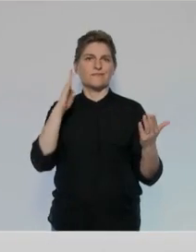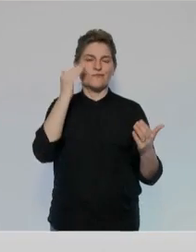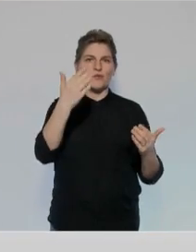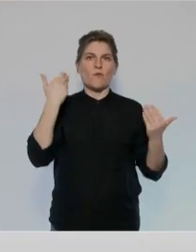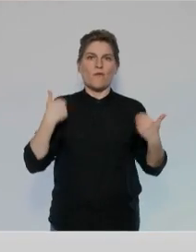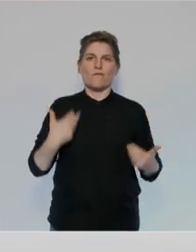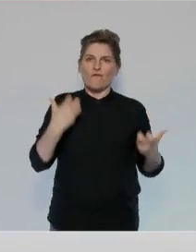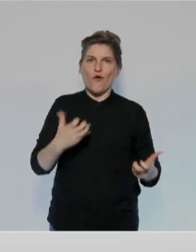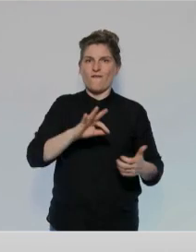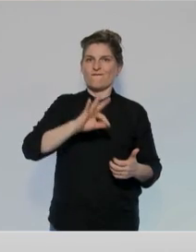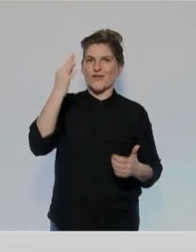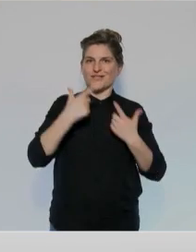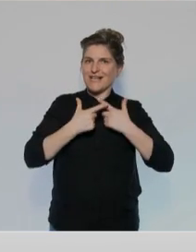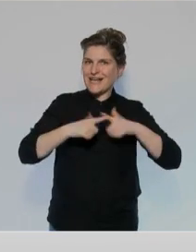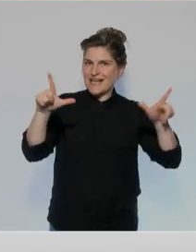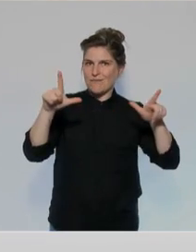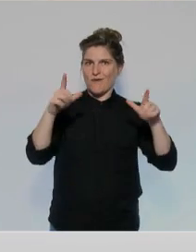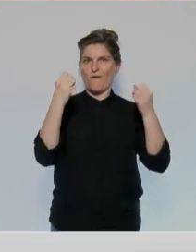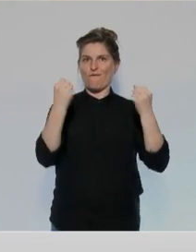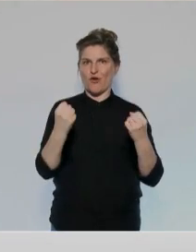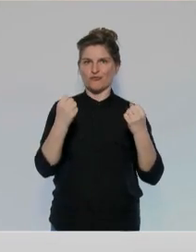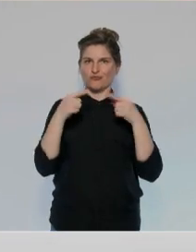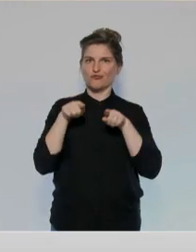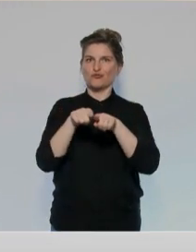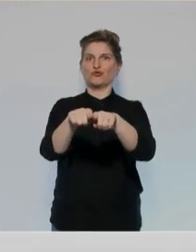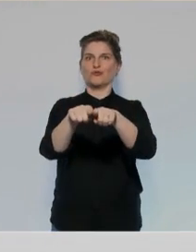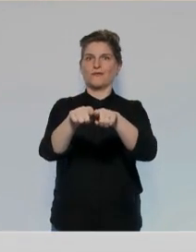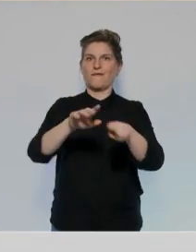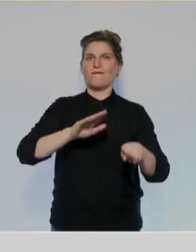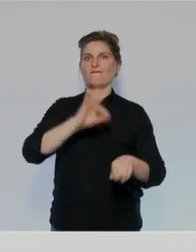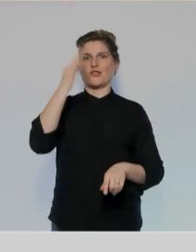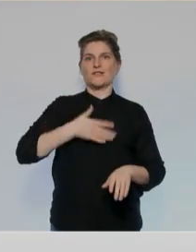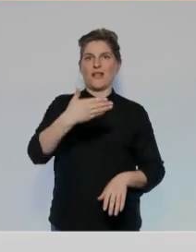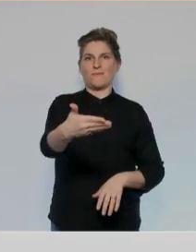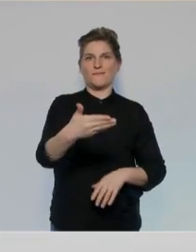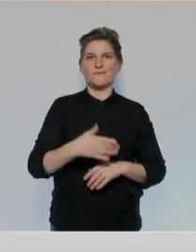je veux une France libre, forte et juste. La France qu'on aime.